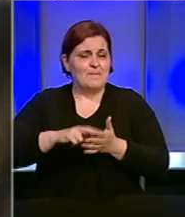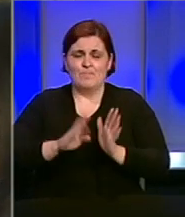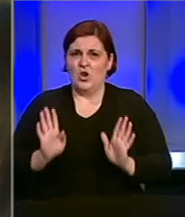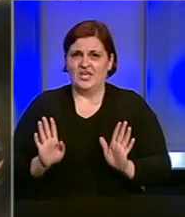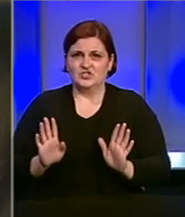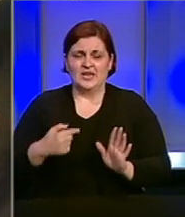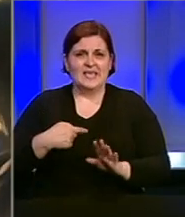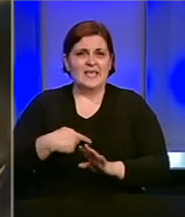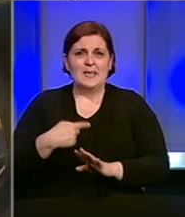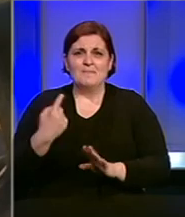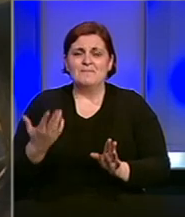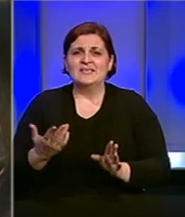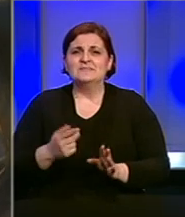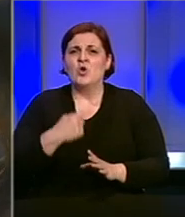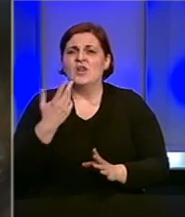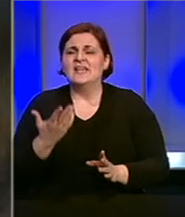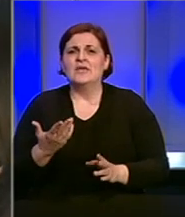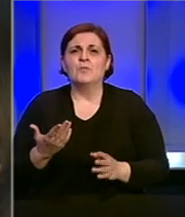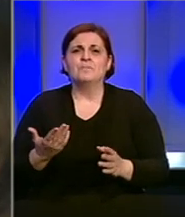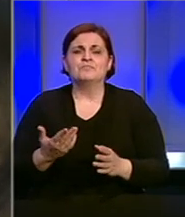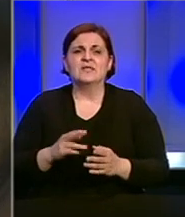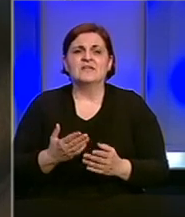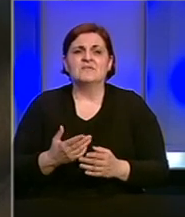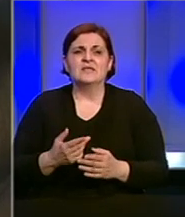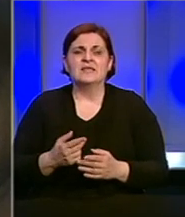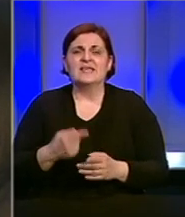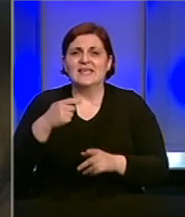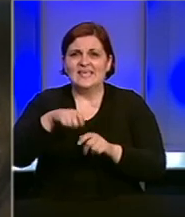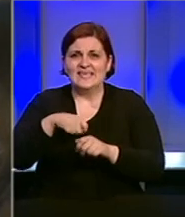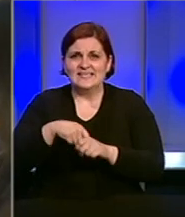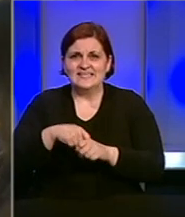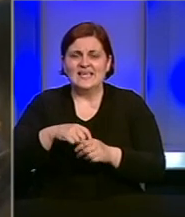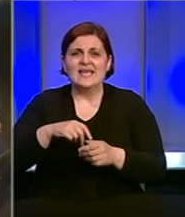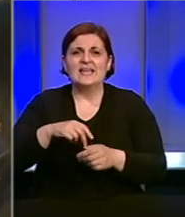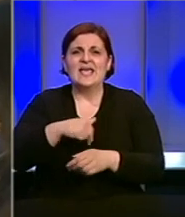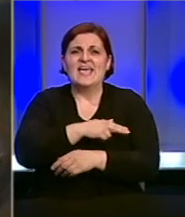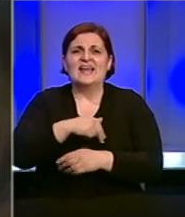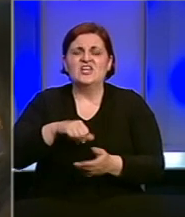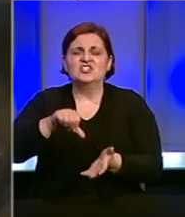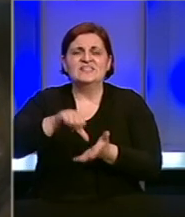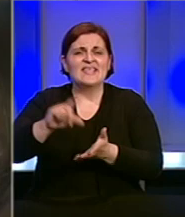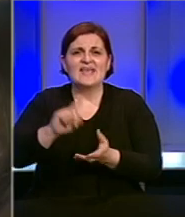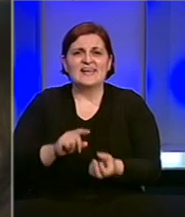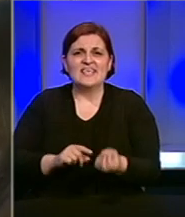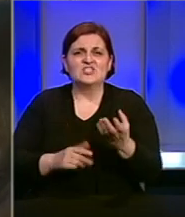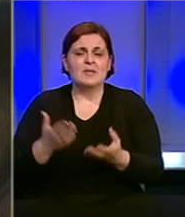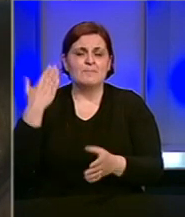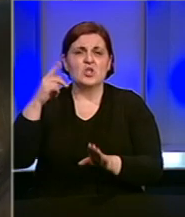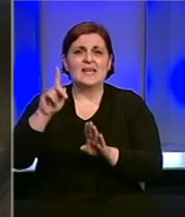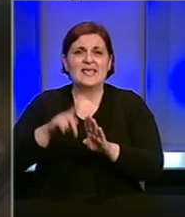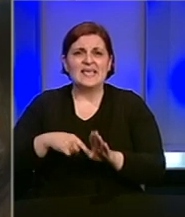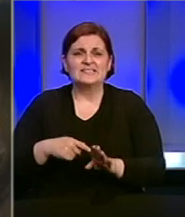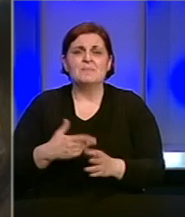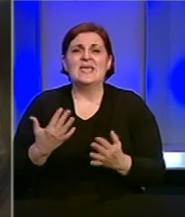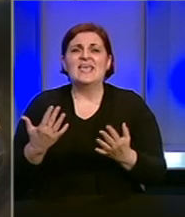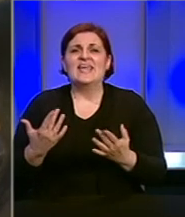korona, nismo imali nijednu partijsku, da kažemo, intervenciju. I odmah da vas ispravim, klinički centar nije žarište. Mi smo i proteklih mjeseci imali da